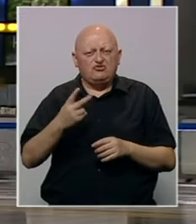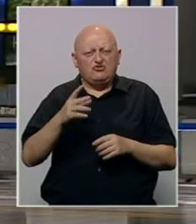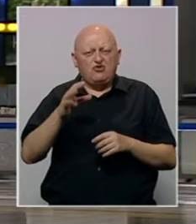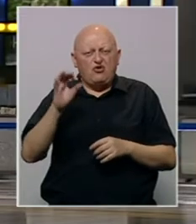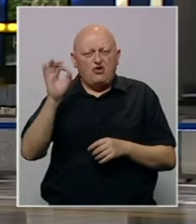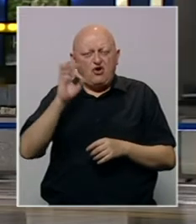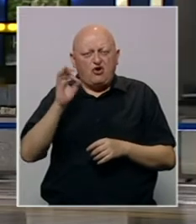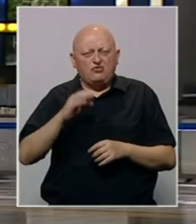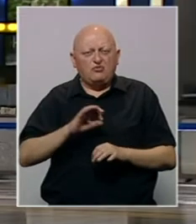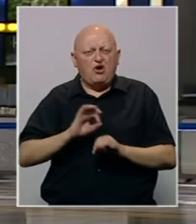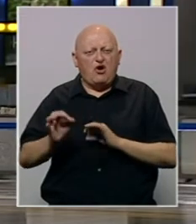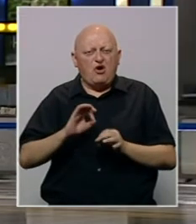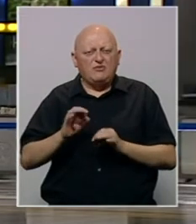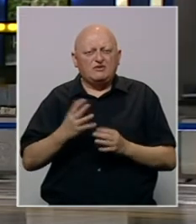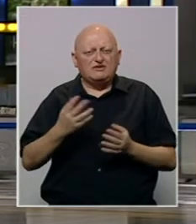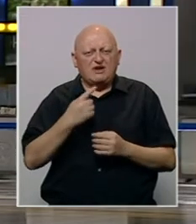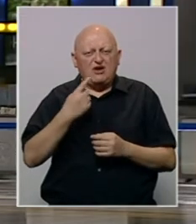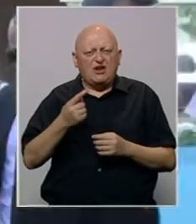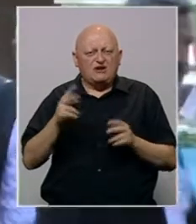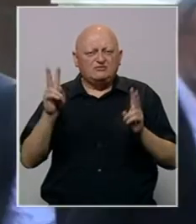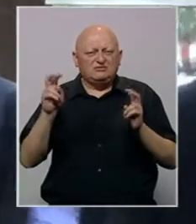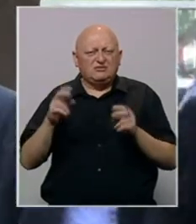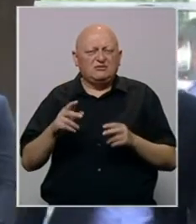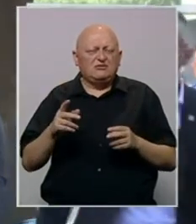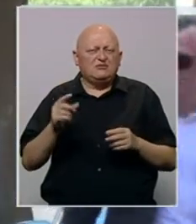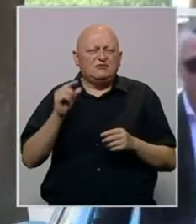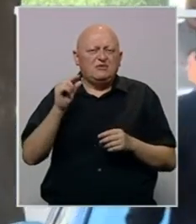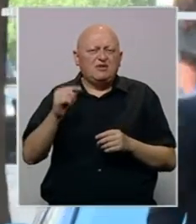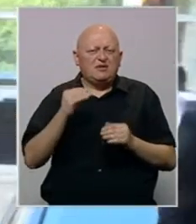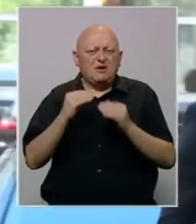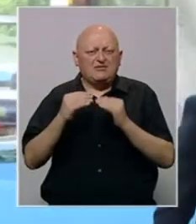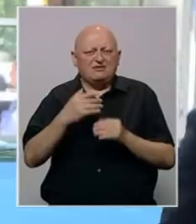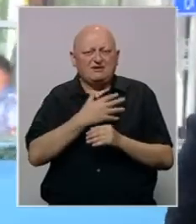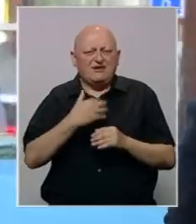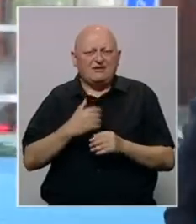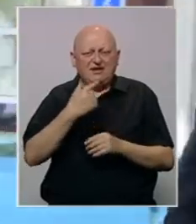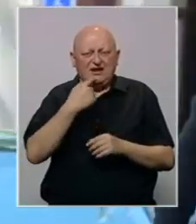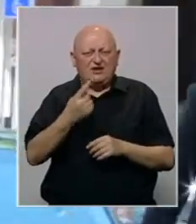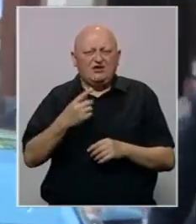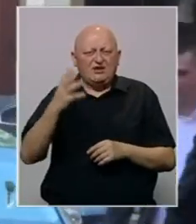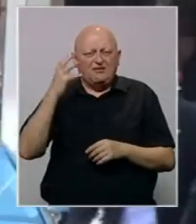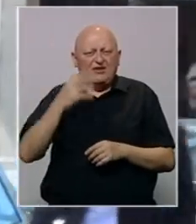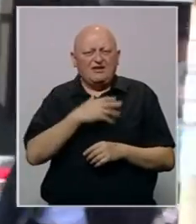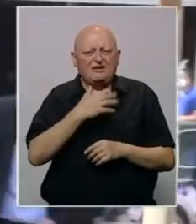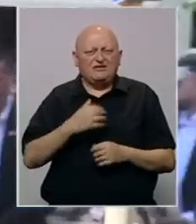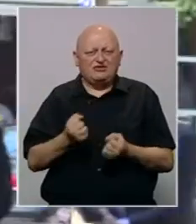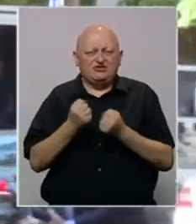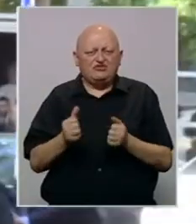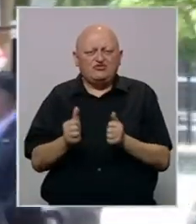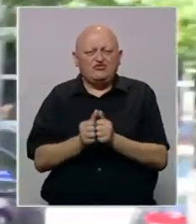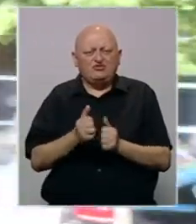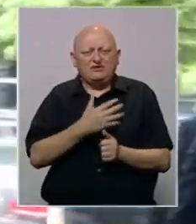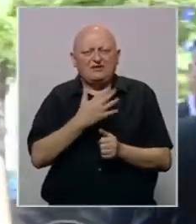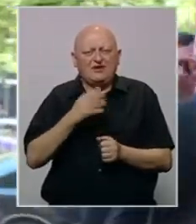BiH 2. oktobra obezbijediti, kako navodi, barem minimalnu ravnopravnost Hrvata. Rekao je i da je vlada Hrvatske